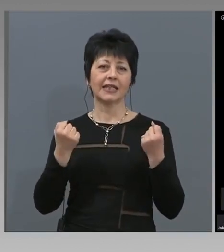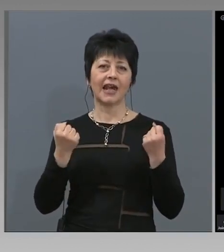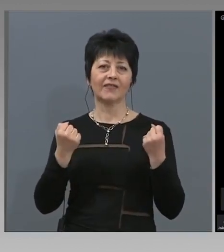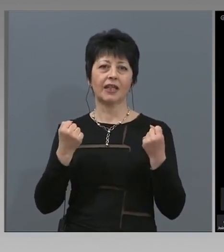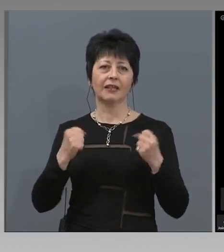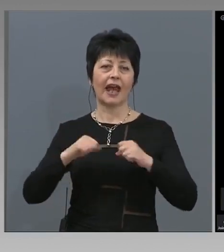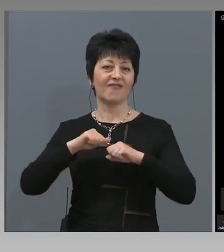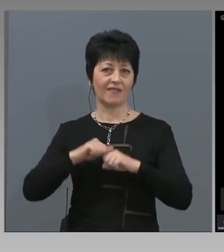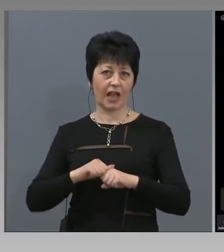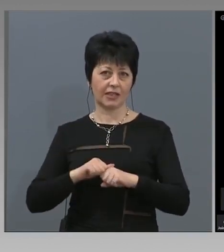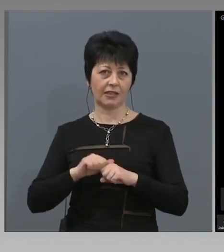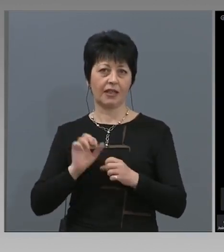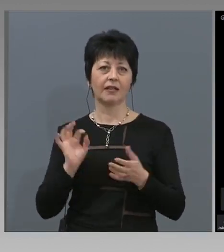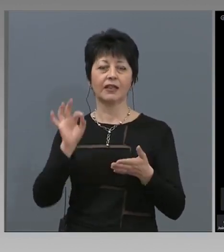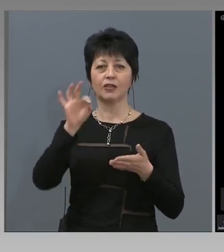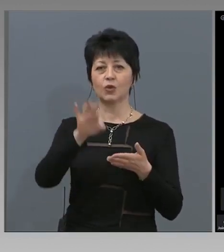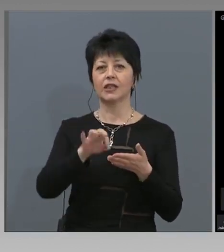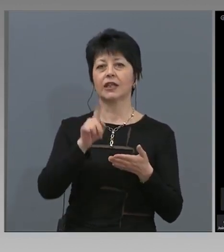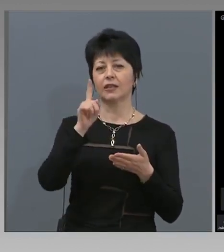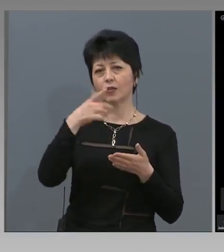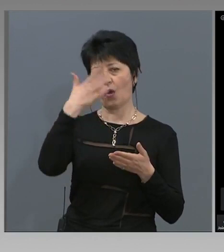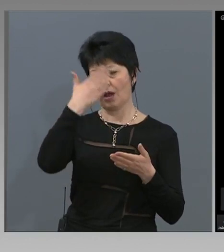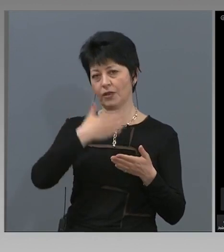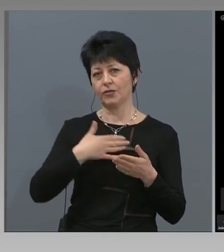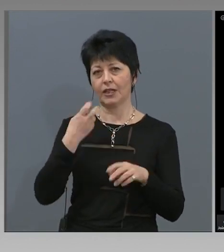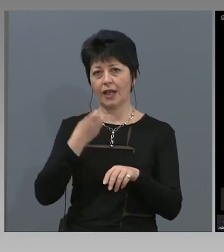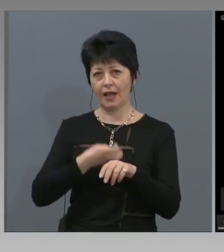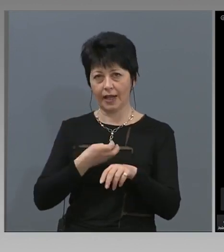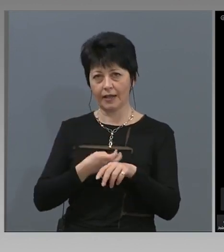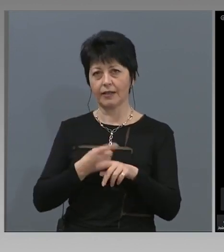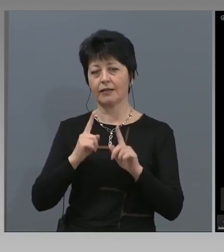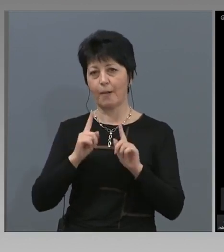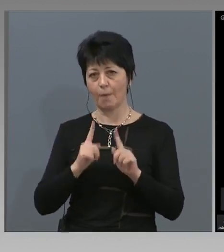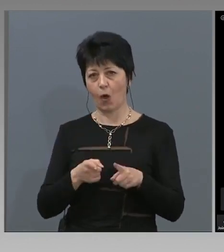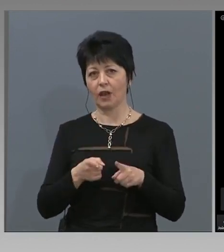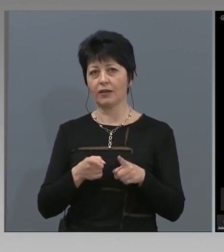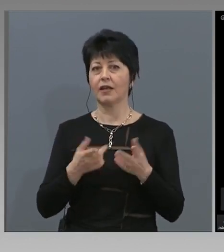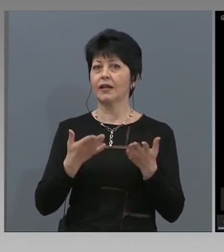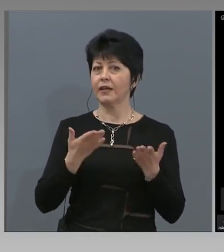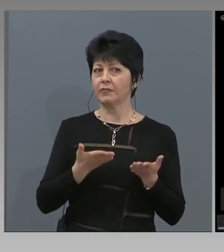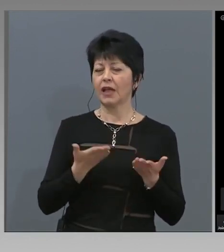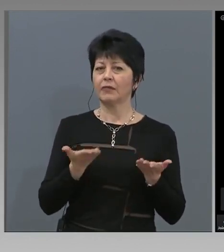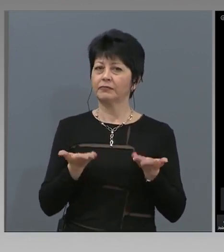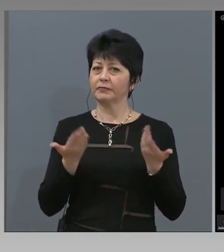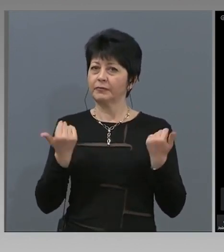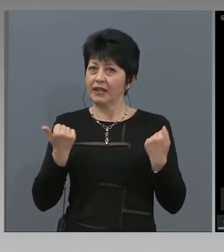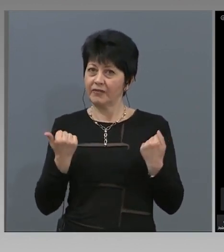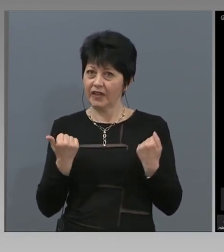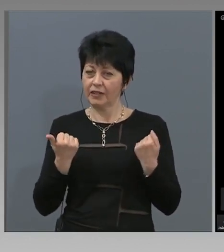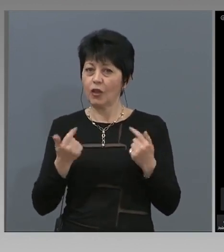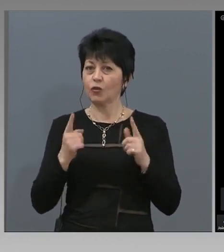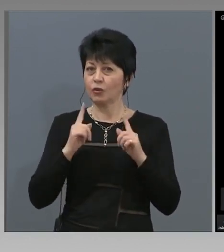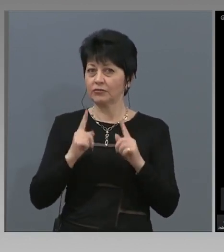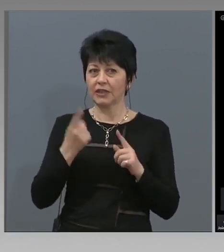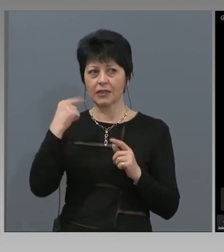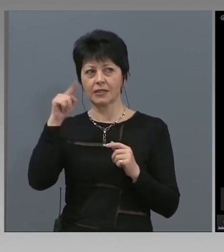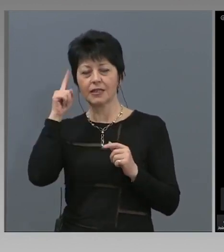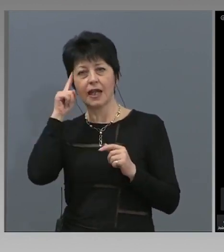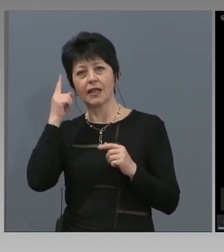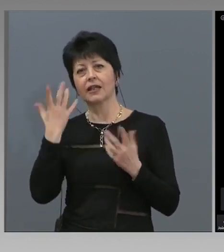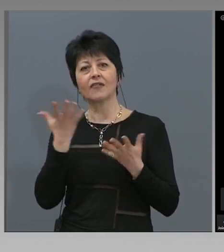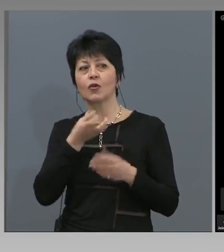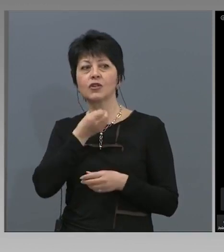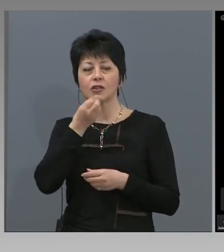достига до личния му лекар, така че те да могат превентивно да знаят какво се